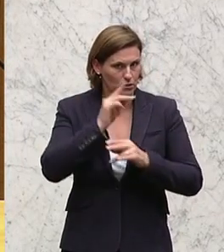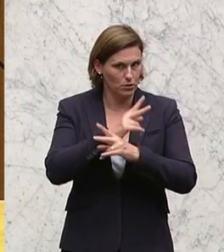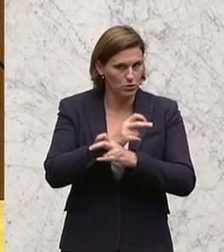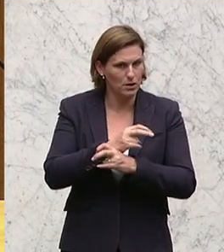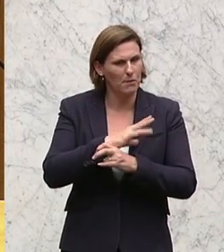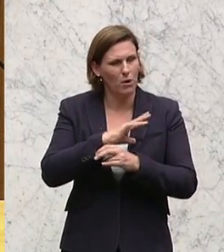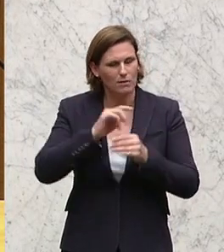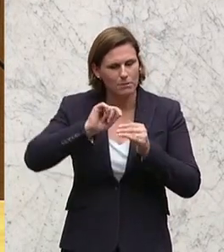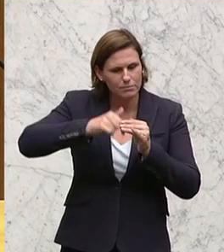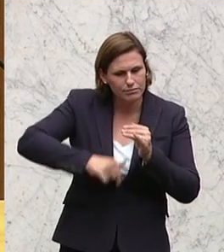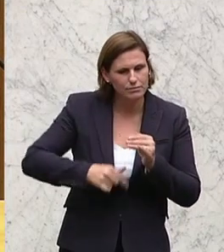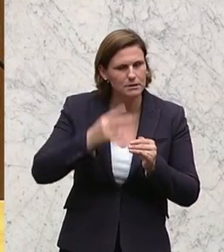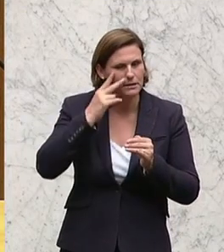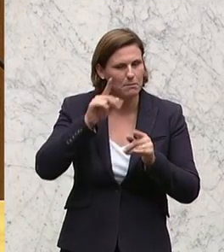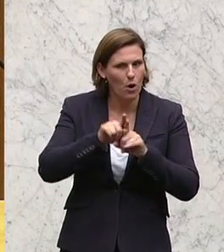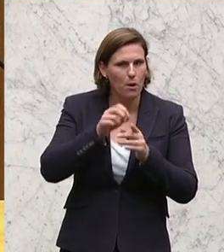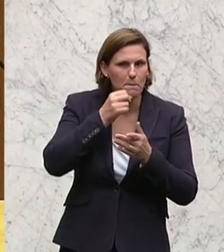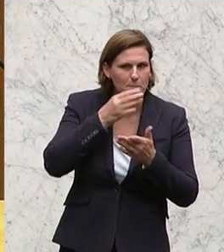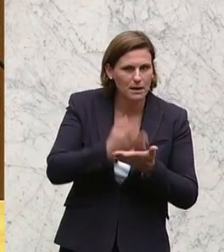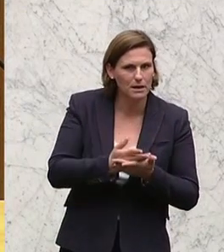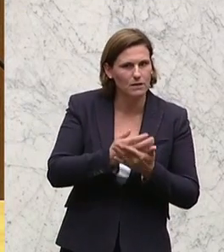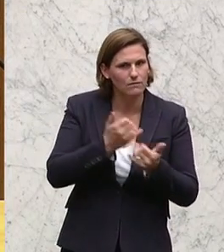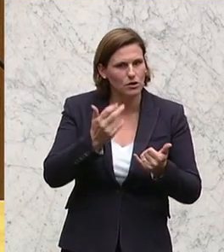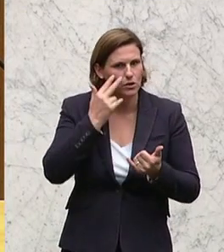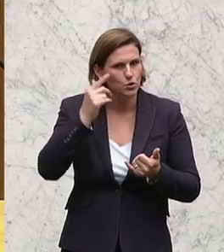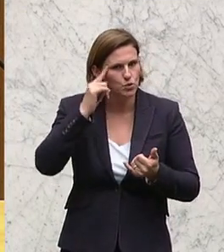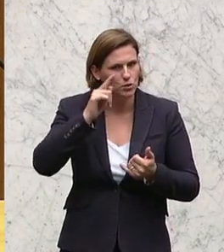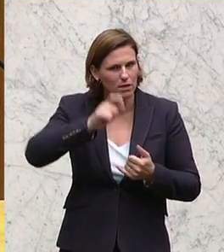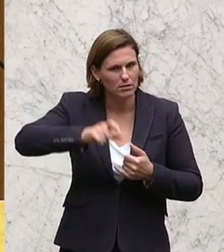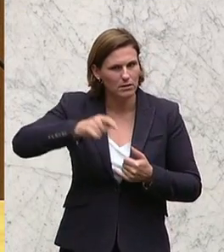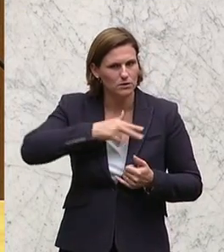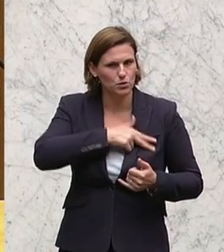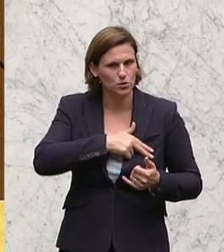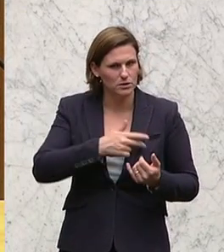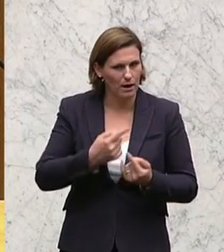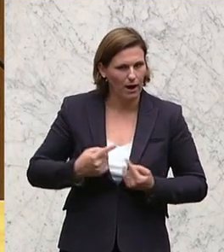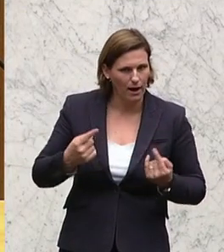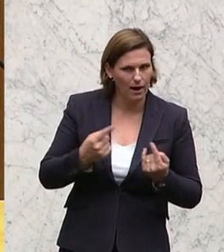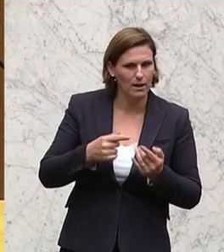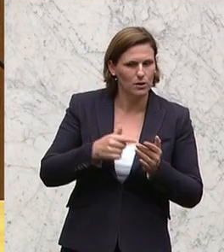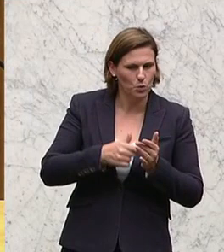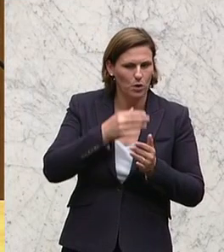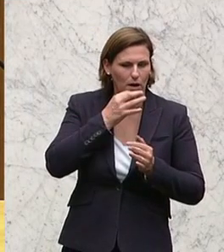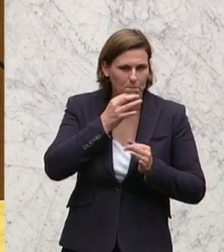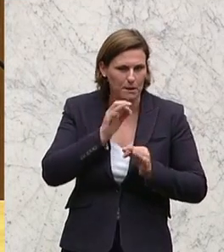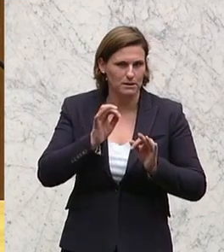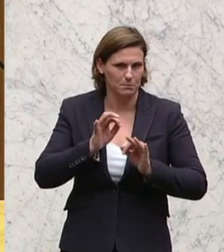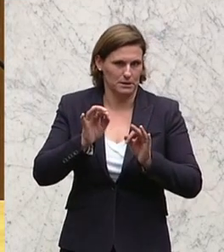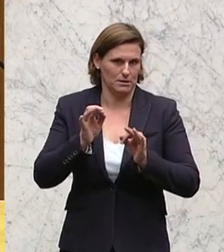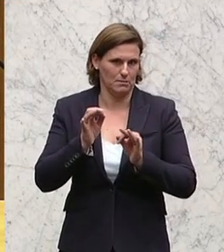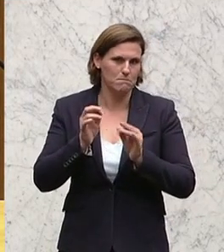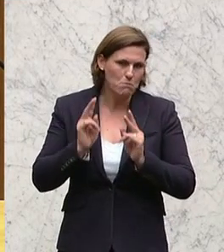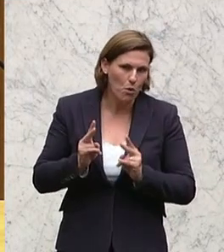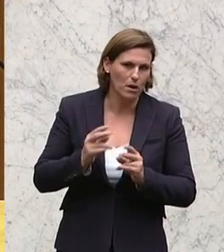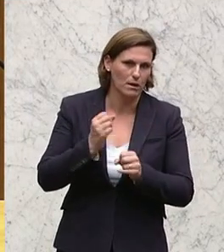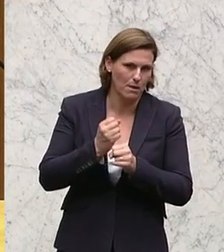Detail finden sich gerade auch im Bericht zur sozialen Lage von Studierenden noch einiges an Verbesserungspotenzialen, an denen wir